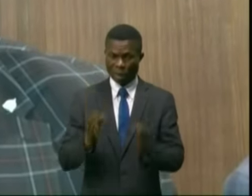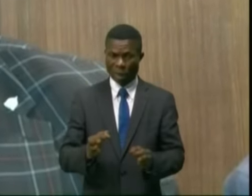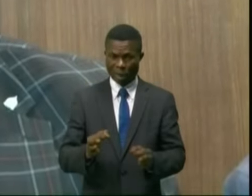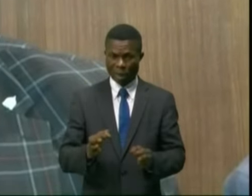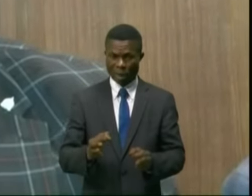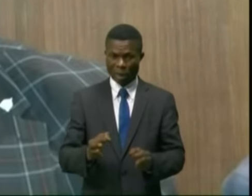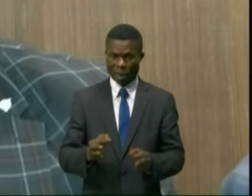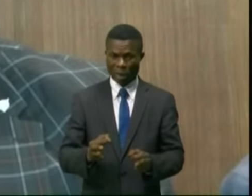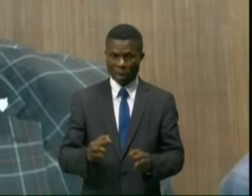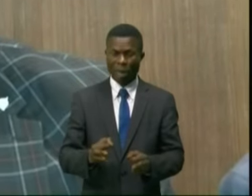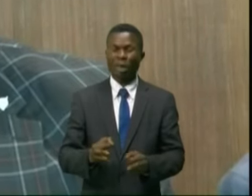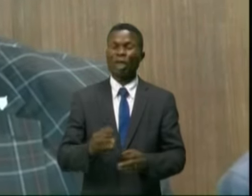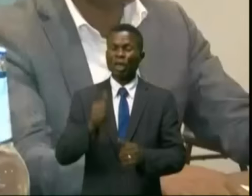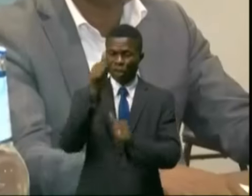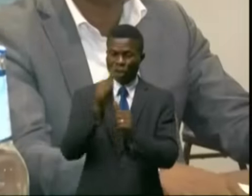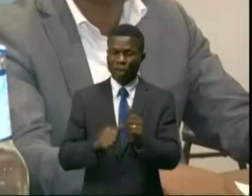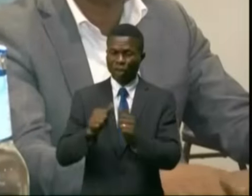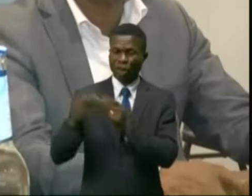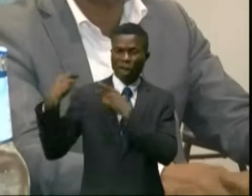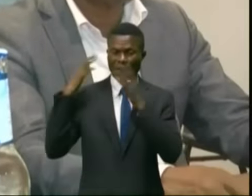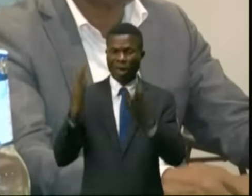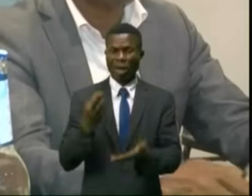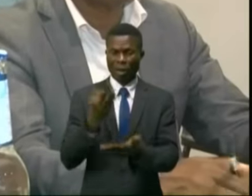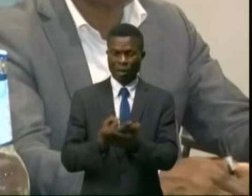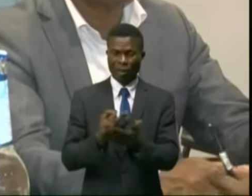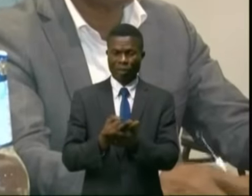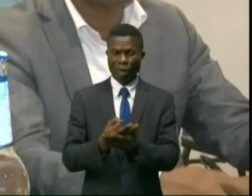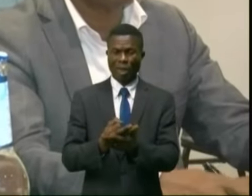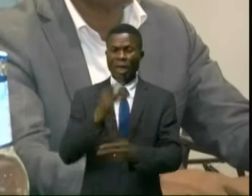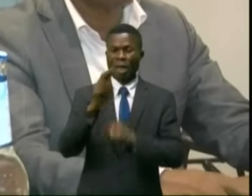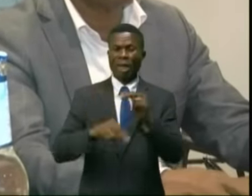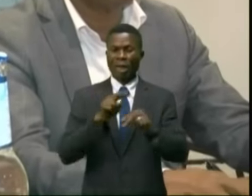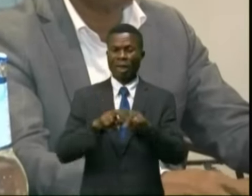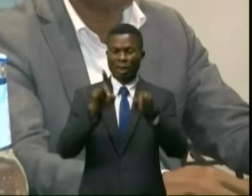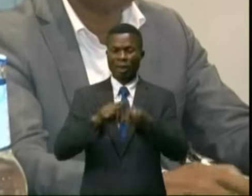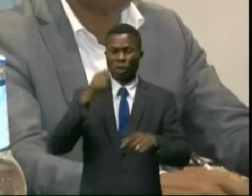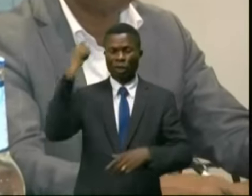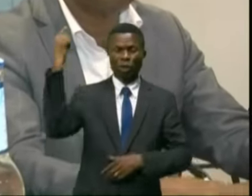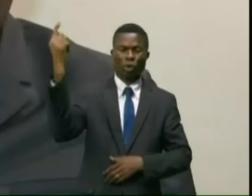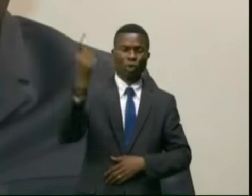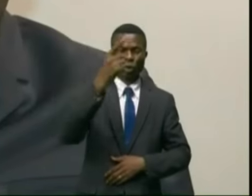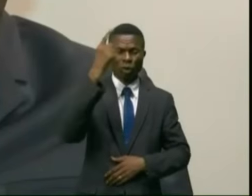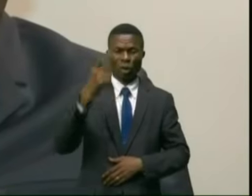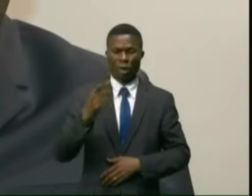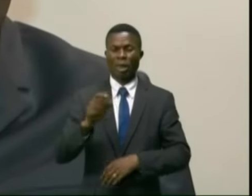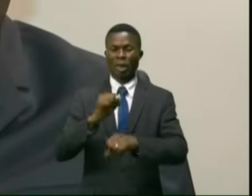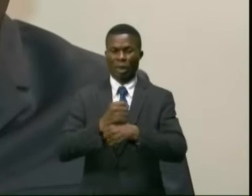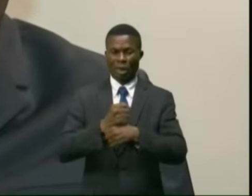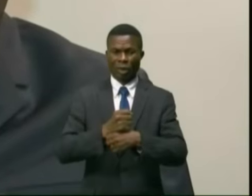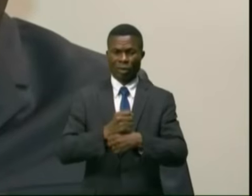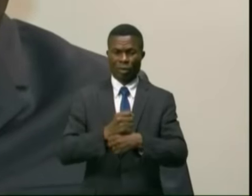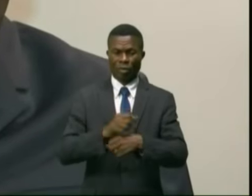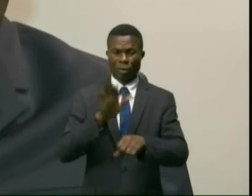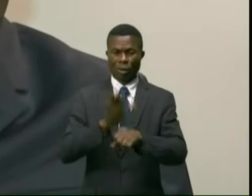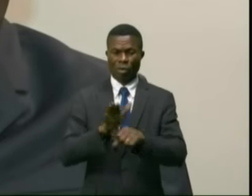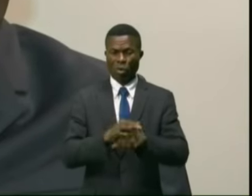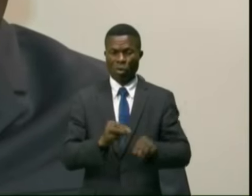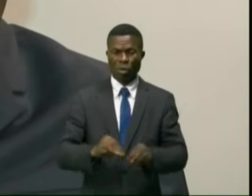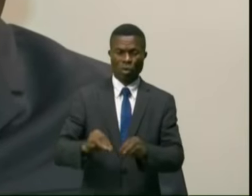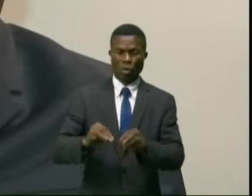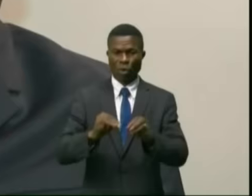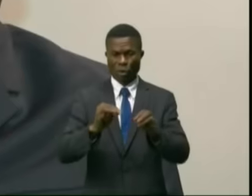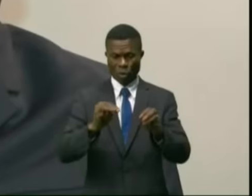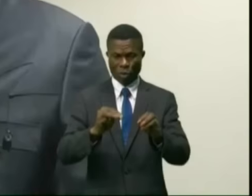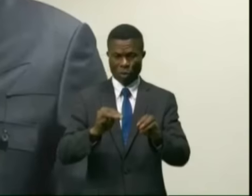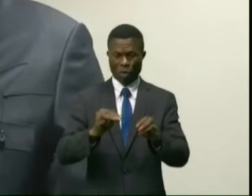stabilité du secteur financier, tant national qu'international. La mise en place des mesures de lutte contre